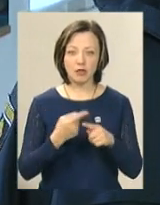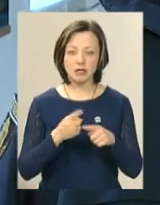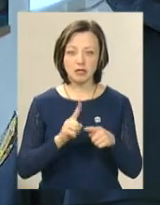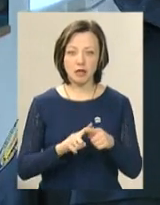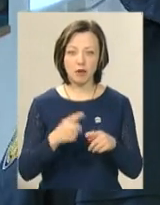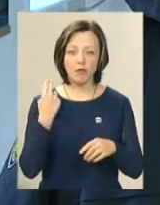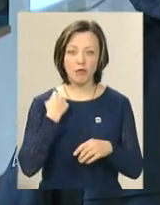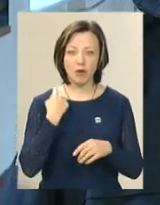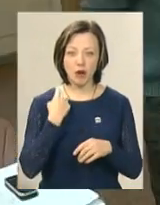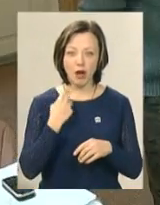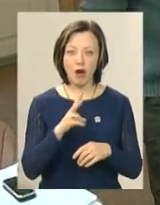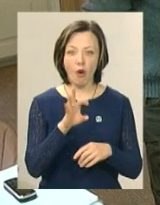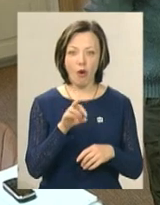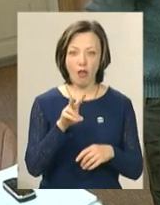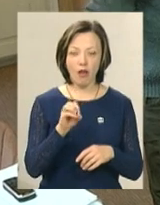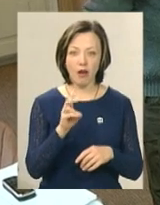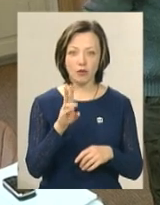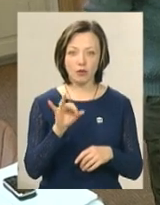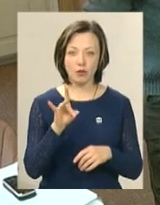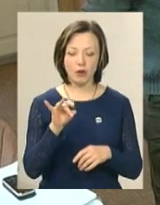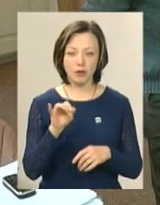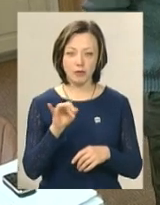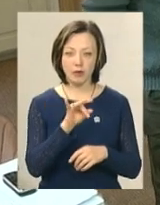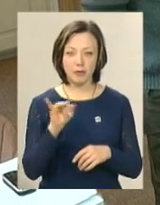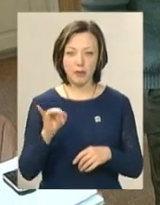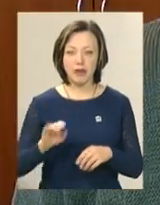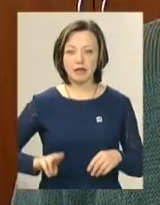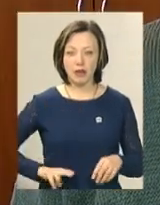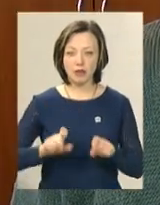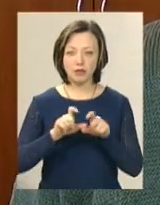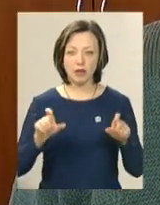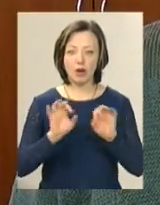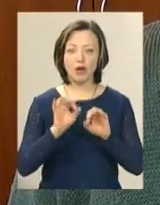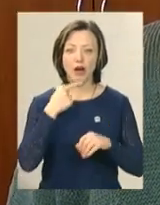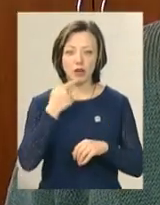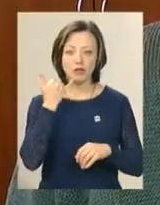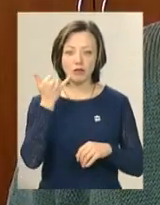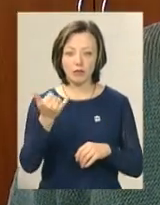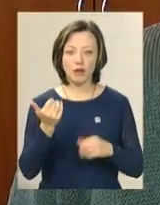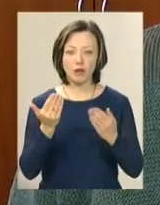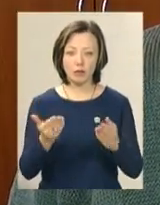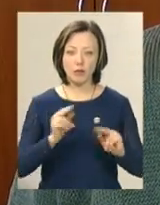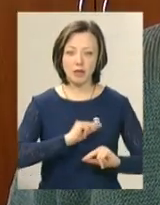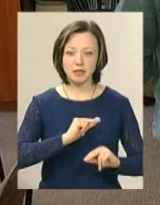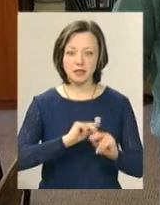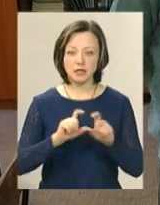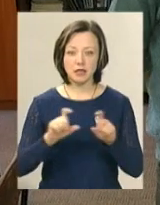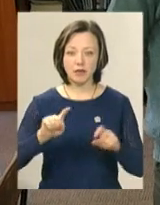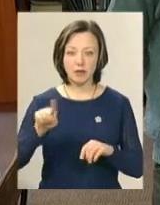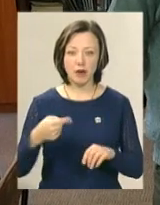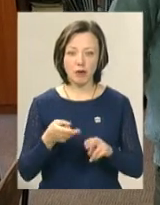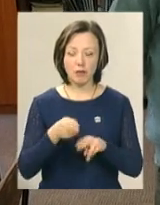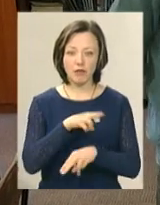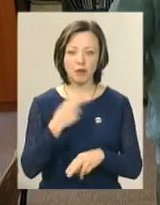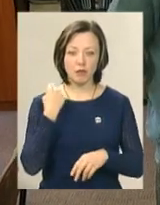колекторській компанії. Директор закладу Іван Душкевич розповідає, телефонували і йому. Працівниця закладу, у якої колектори вимагають